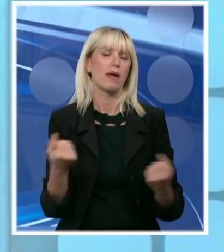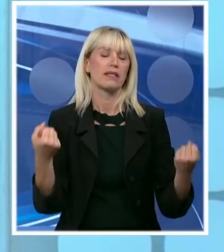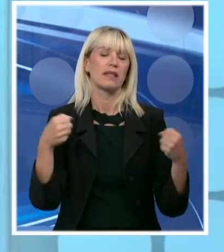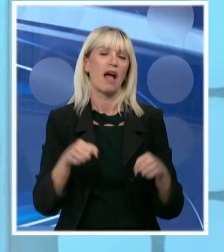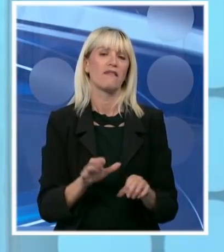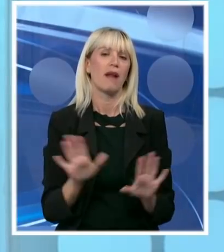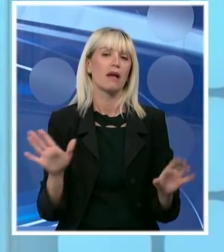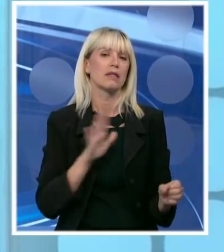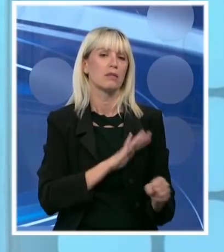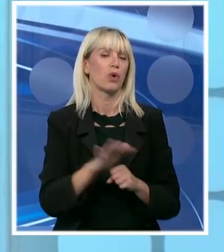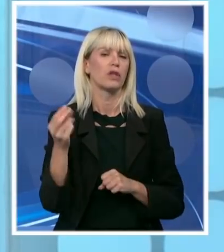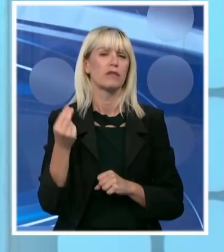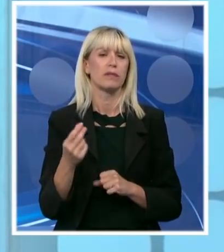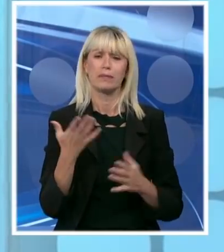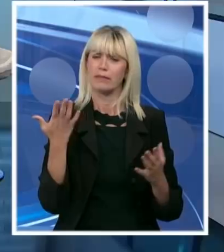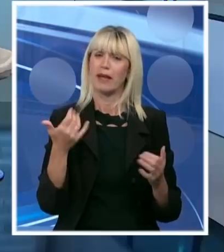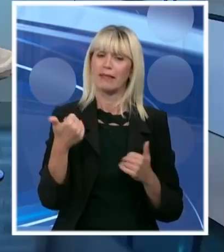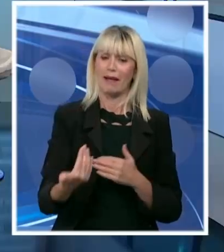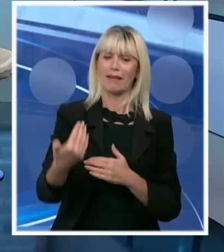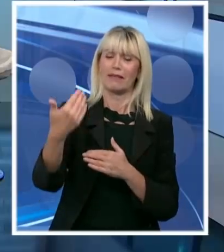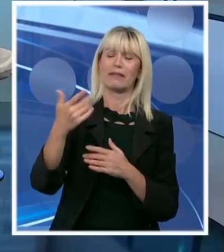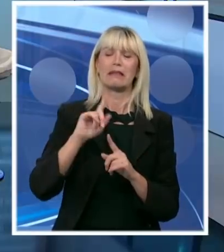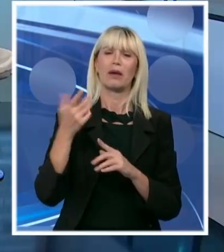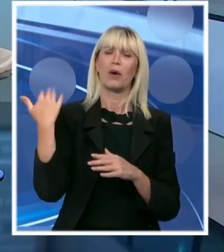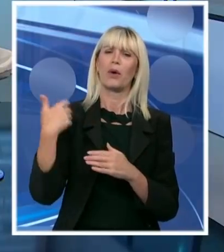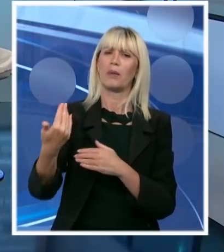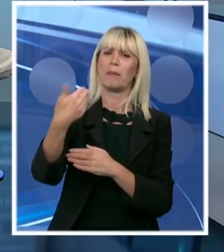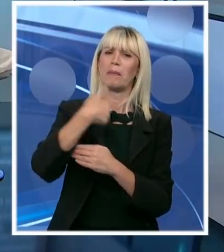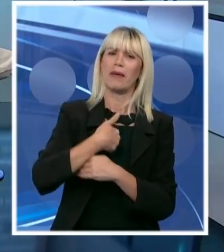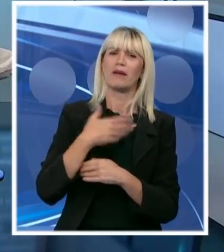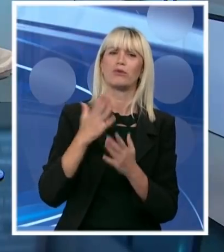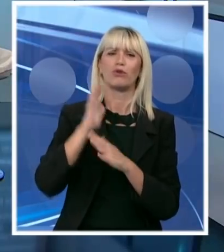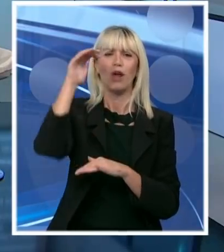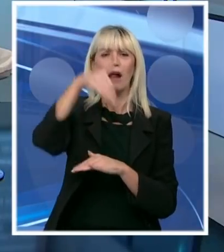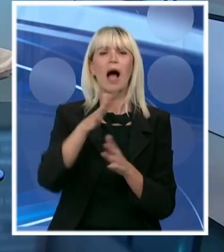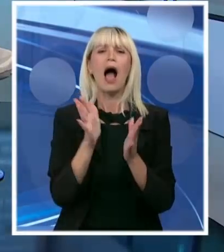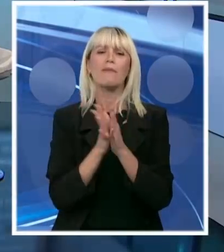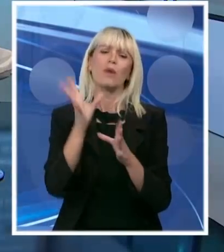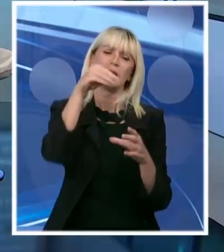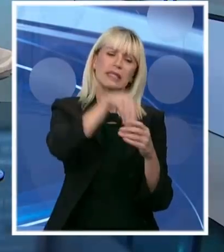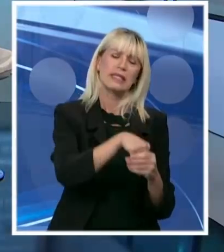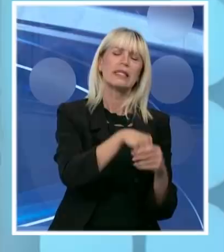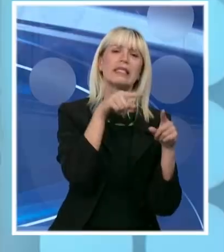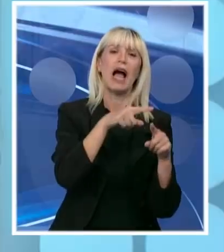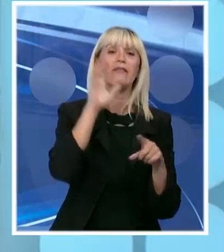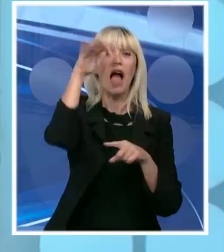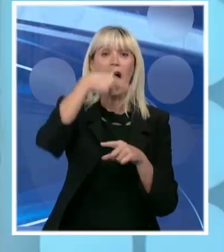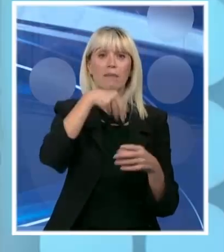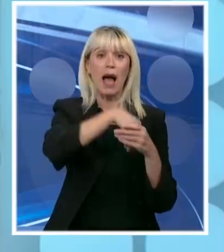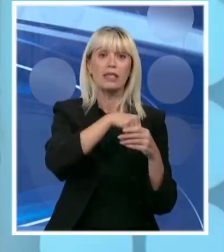Zamislite, kod mene su došli albanski predstavnici i kažu, ajde Vučić, integriši nas u državne organe, integriši nas u sistemi. Ja se obradovo i kažem,